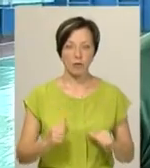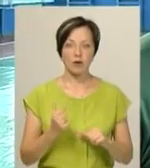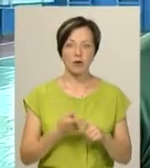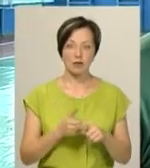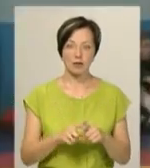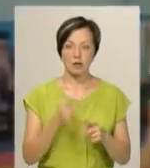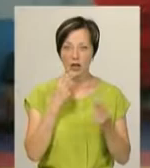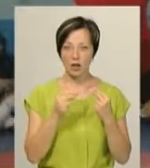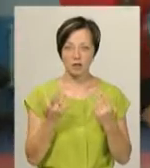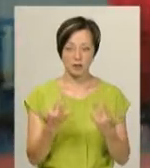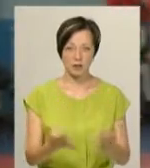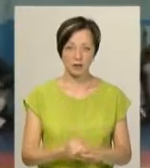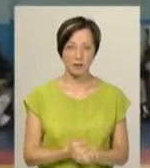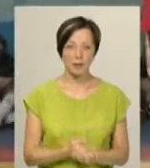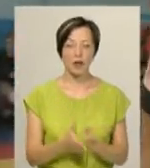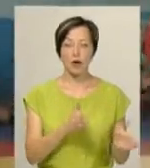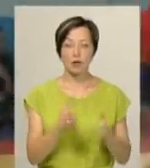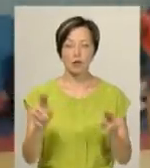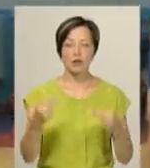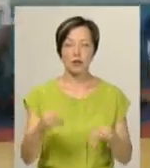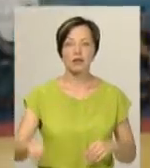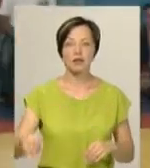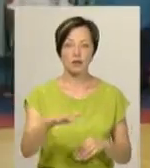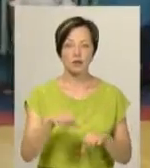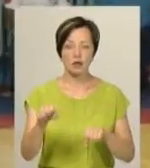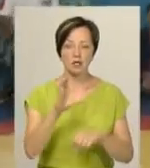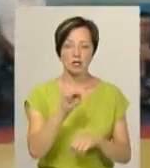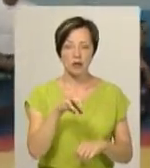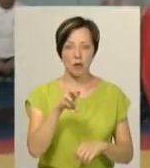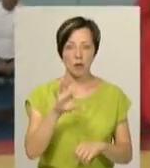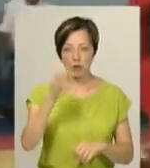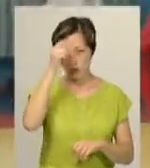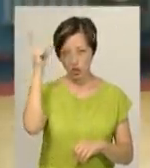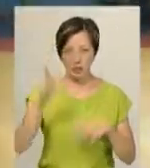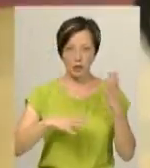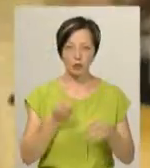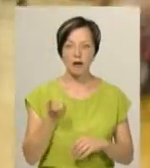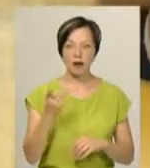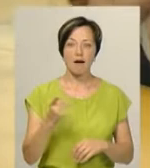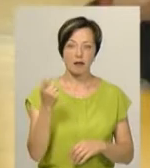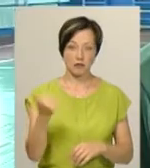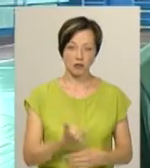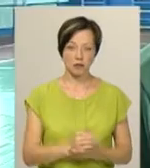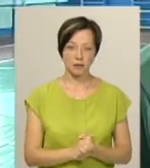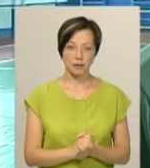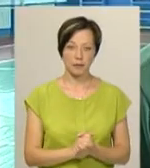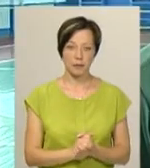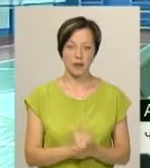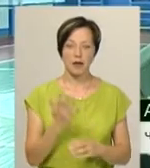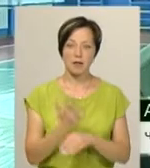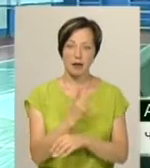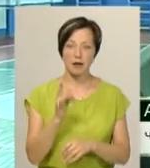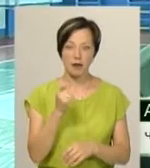набирається вона. Андрій Шамрай готується до чемпіонату Європи з бойового самбо в Чехії, тому тренується кілька разів у тиждень. Так, то п'ять,